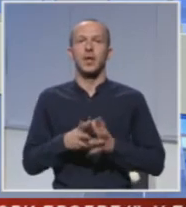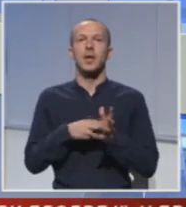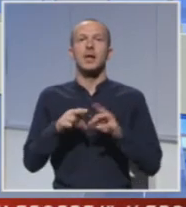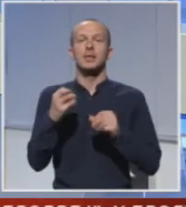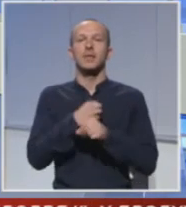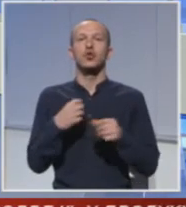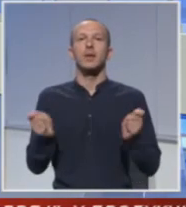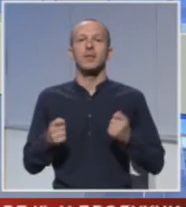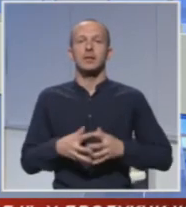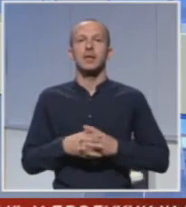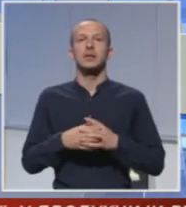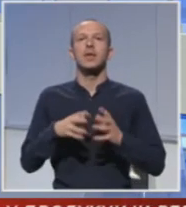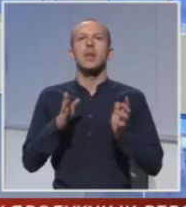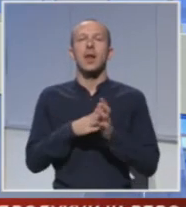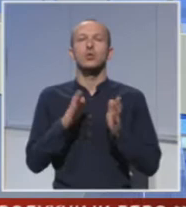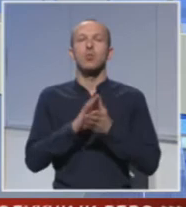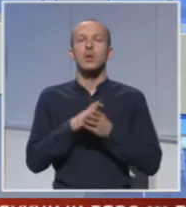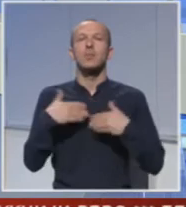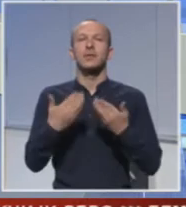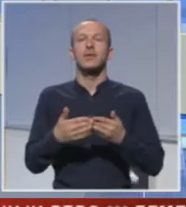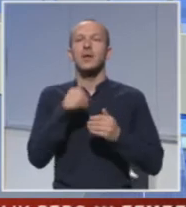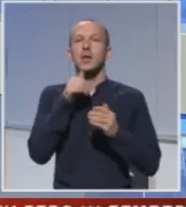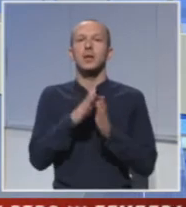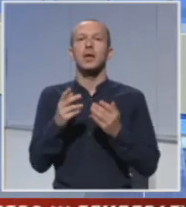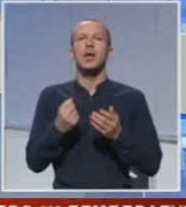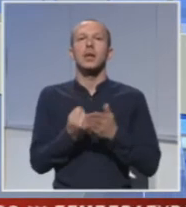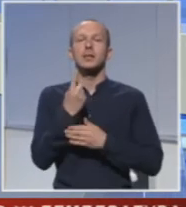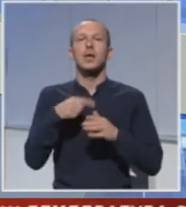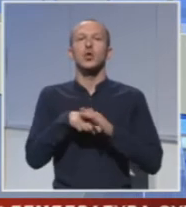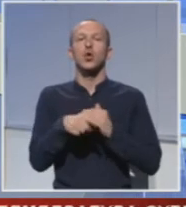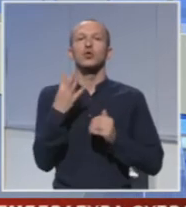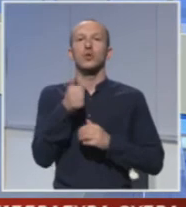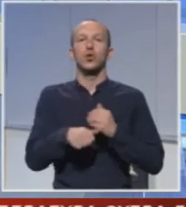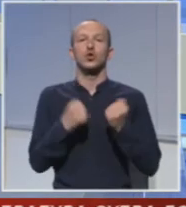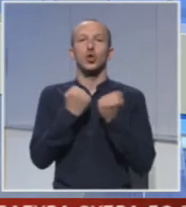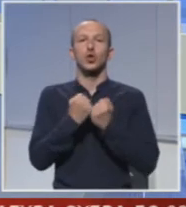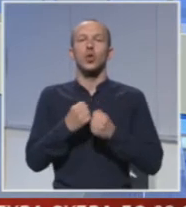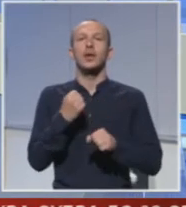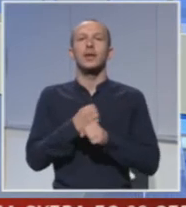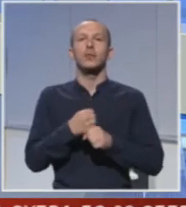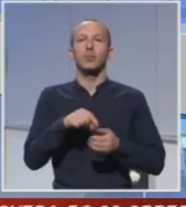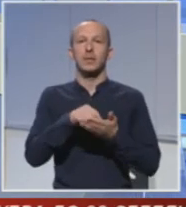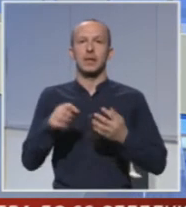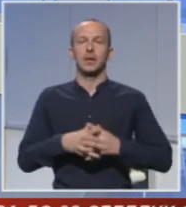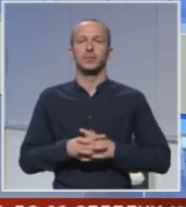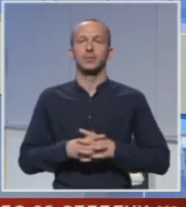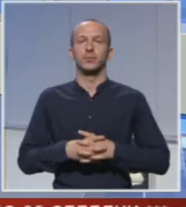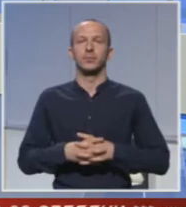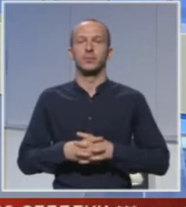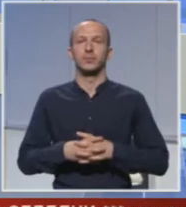završnoj manifestaciji Aplavu smolim predstavljena je knjiga nastala tokom četvrogodišnje škole kreativnog pisanja.